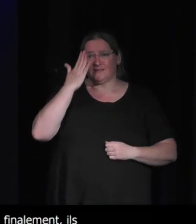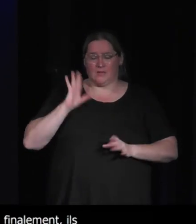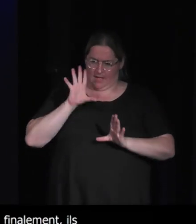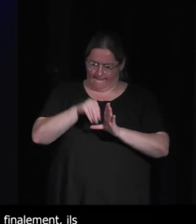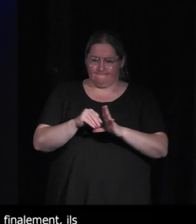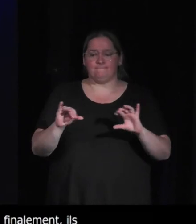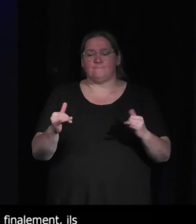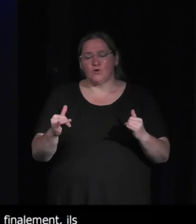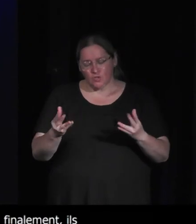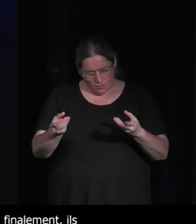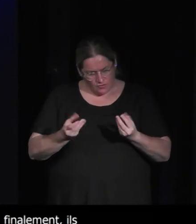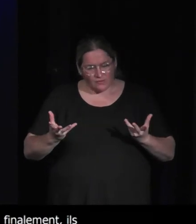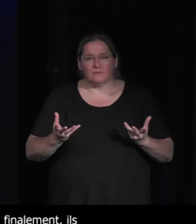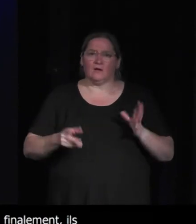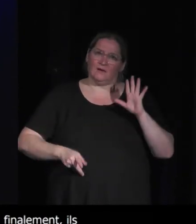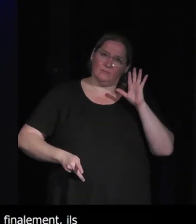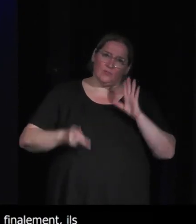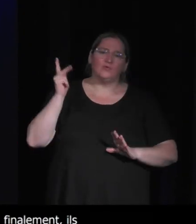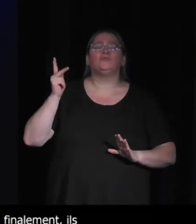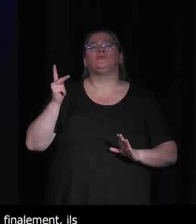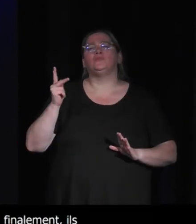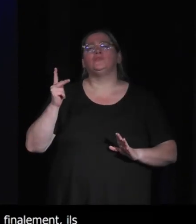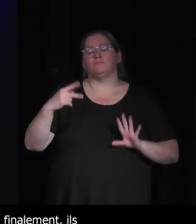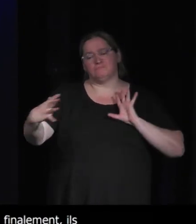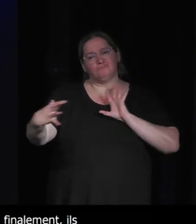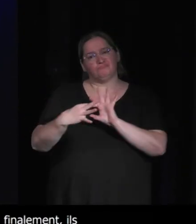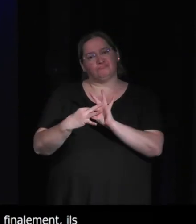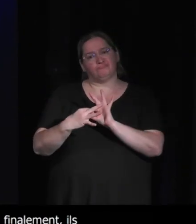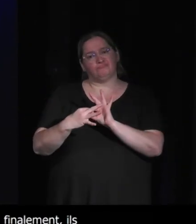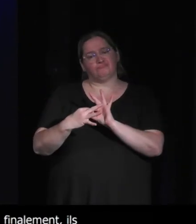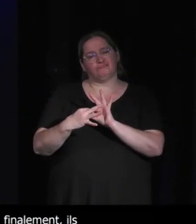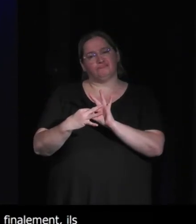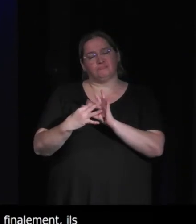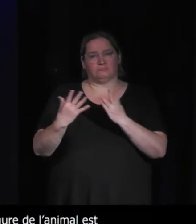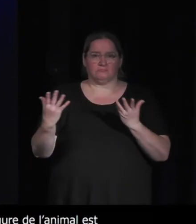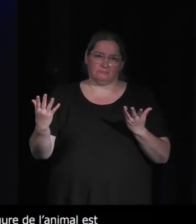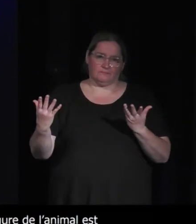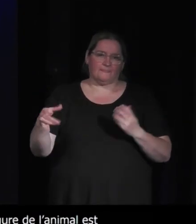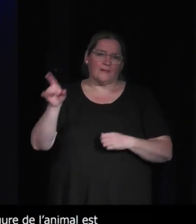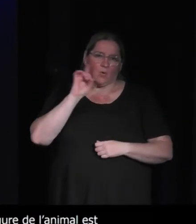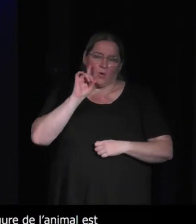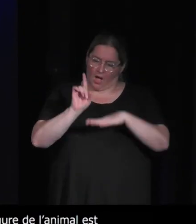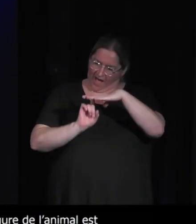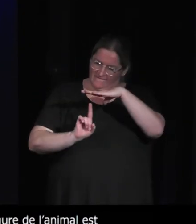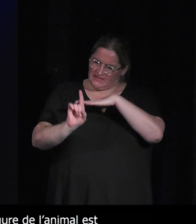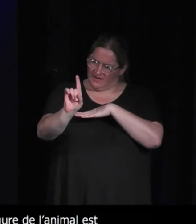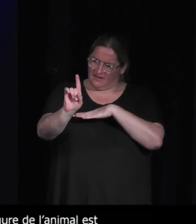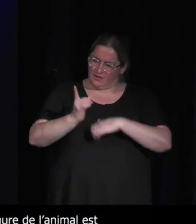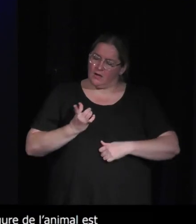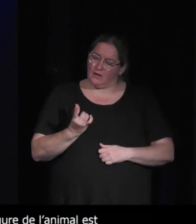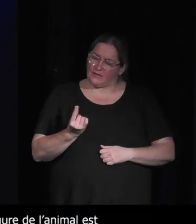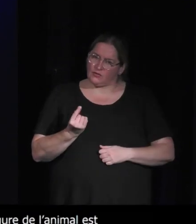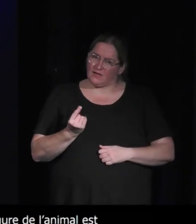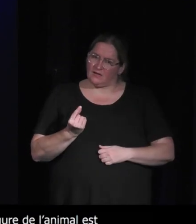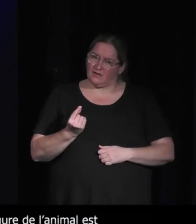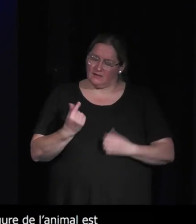un rapport plus équitable et plus partenarial parce que déjà les avatars sont des partenaires en tant que tel de la symbiose homme